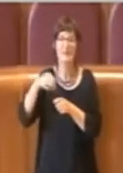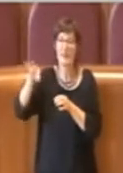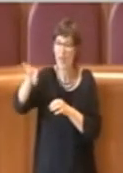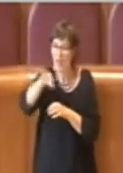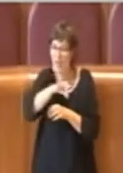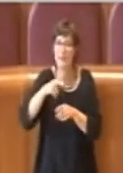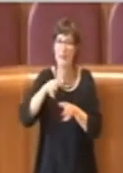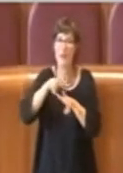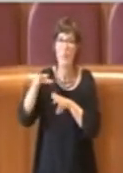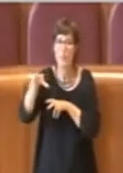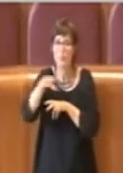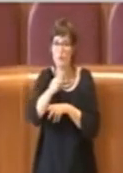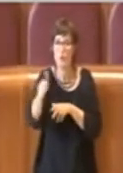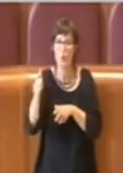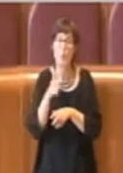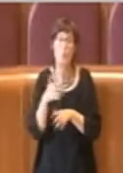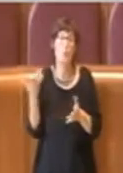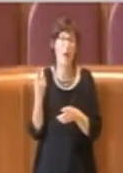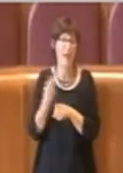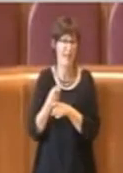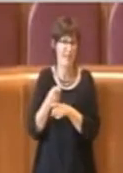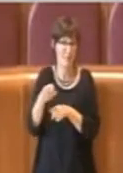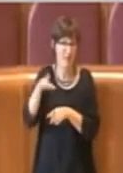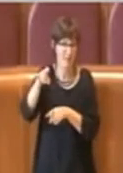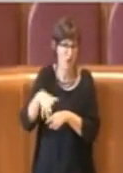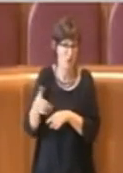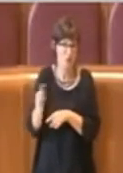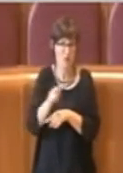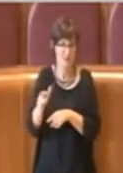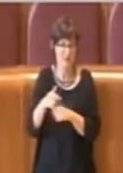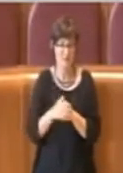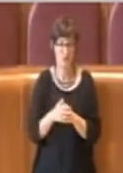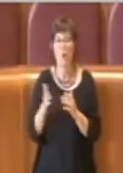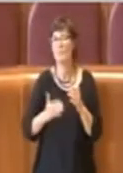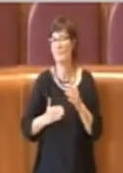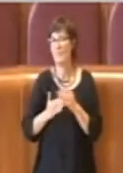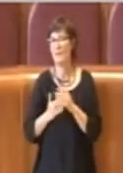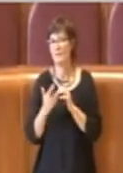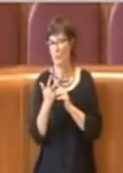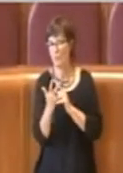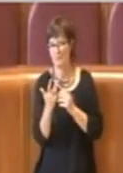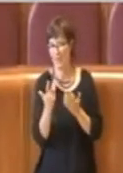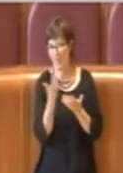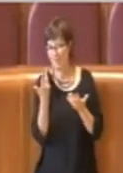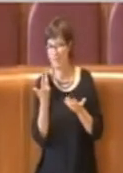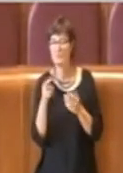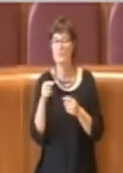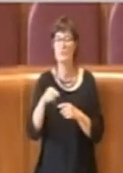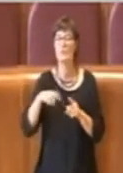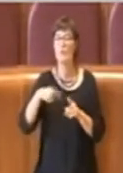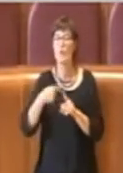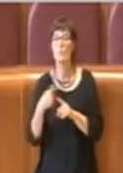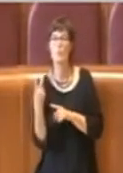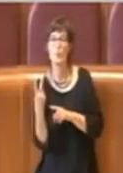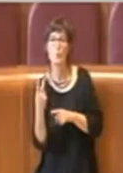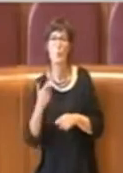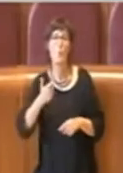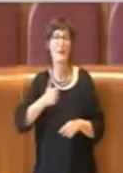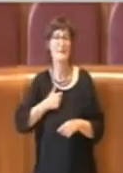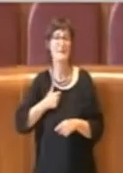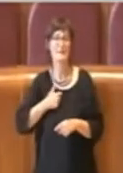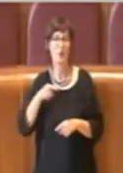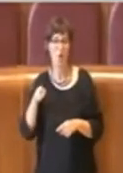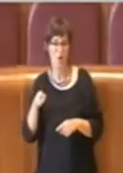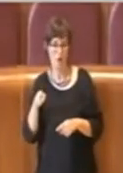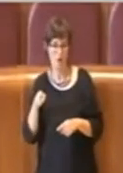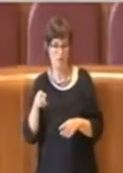municipi. Quindi è un fino a 3 sicuramente e 2 soggetti singoli, visto che abbiamo detto che soggetti